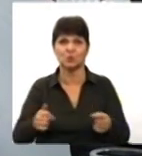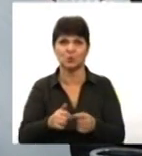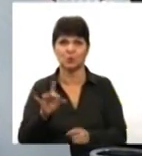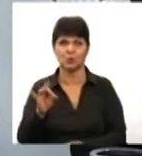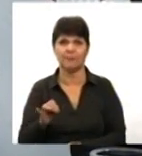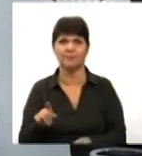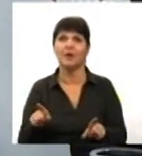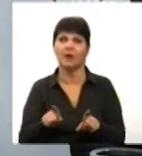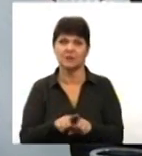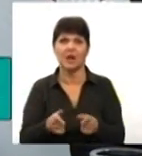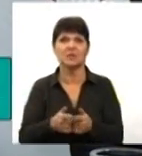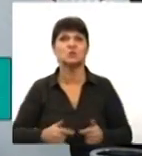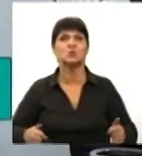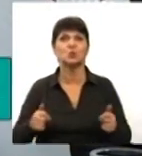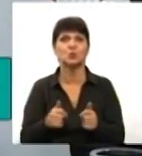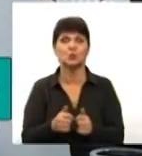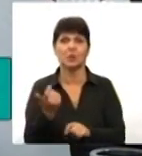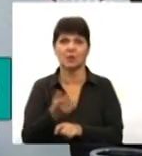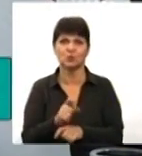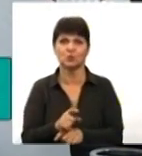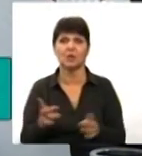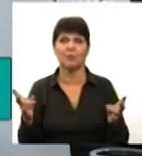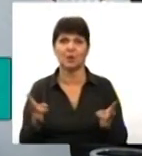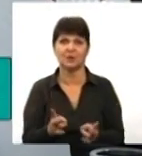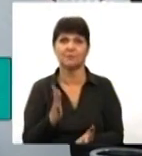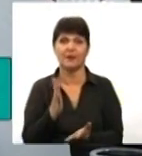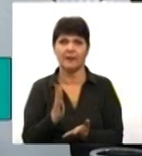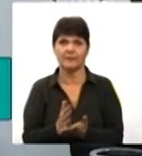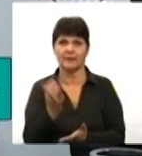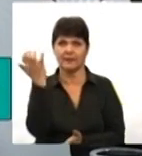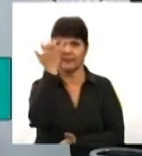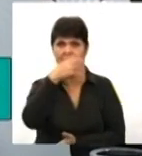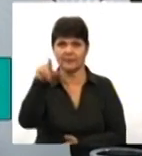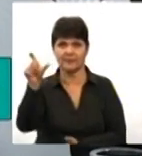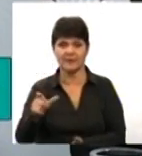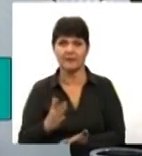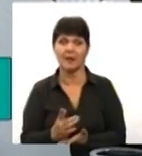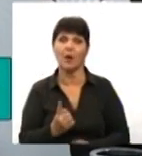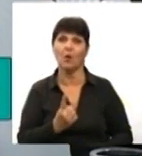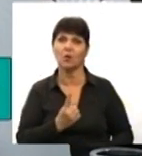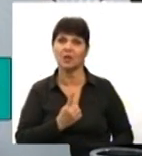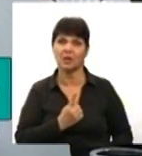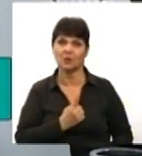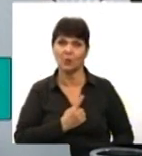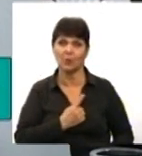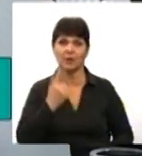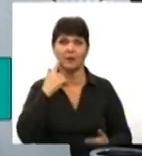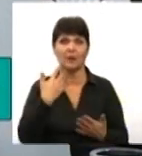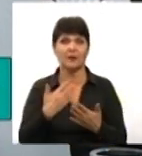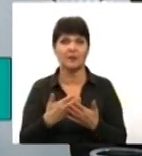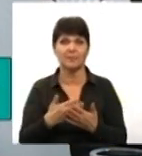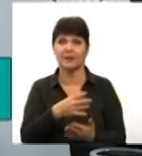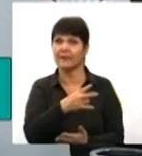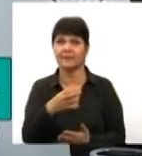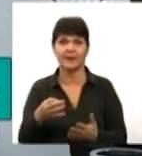структура дуже потрібна, тому що є незрячі, які одинокі, наприклад, вони не сімейні,